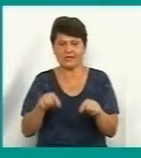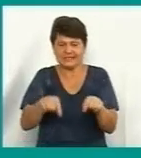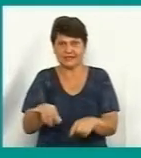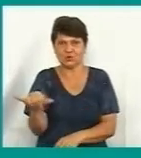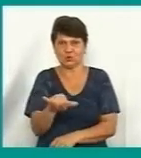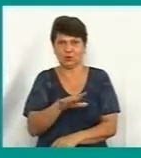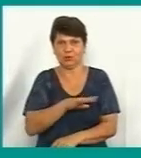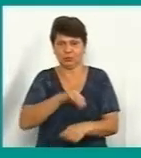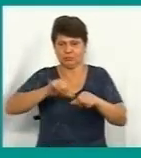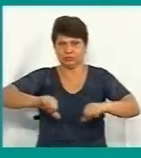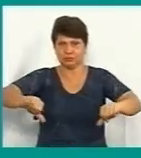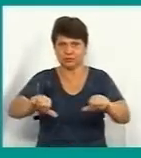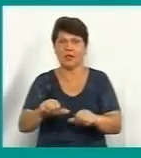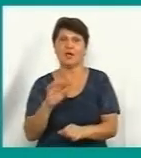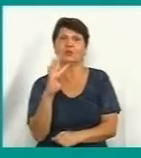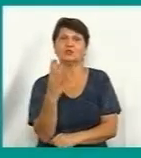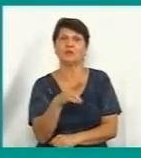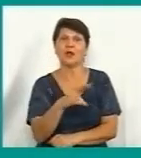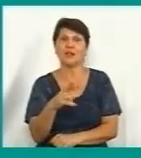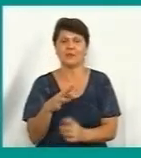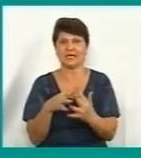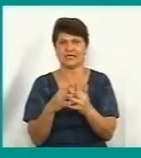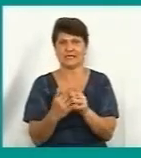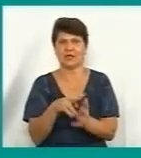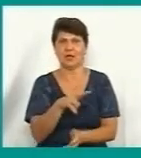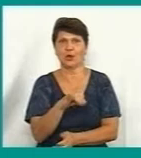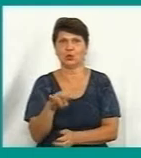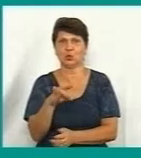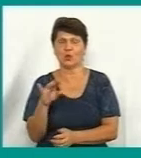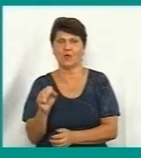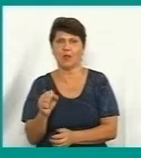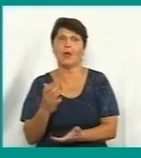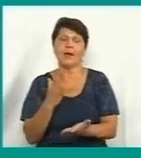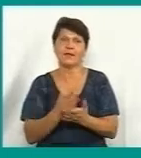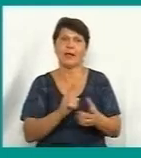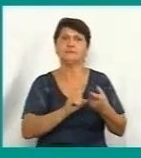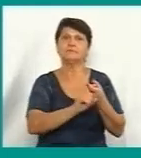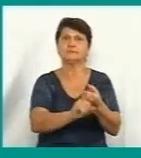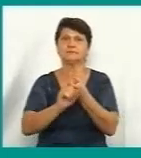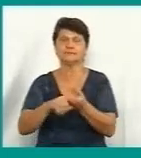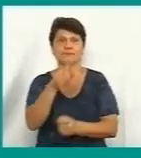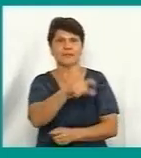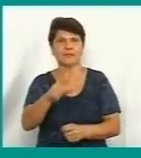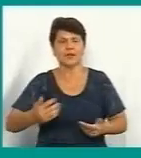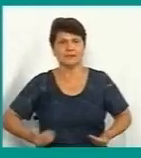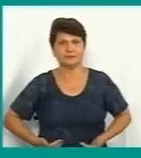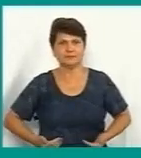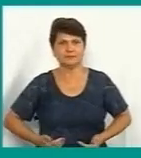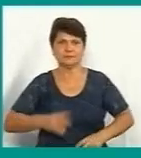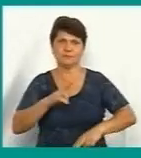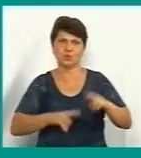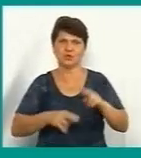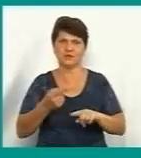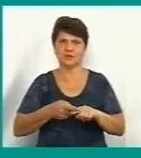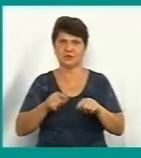суботи, 4 липня у селі Людовка? І чи є комунікація з мешканцями території щодо будівництва цього об'єкту?